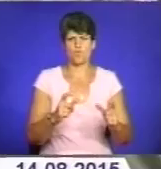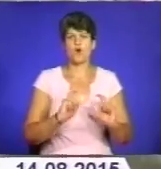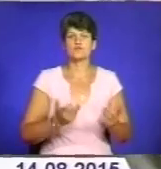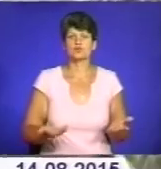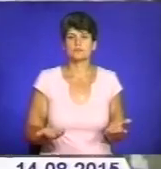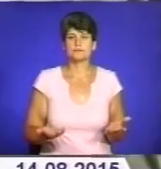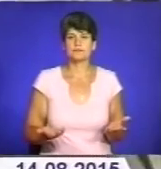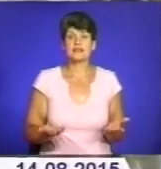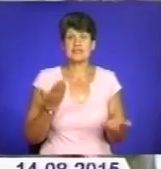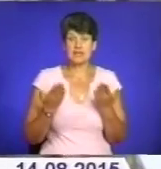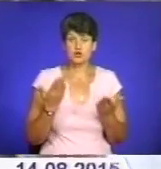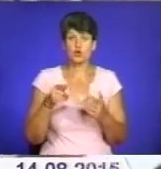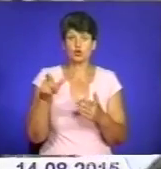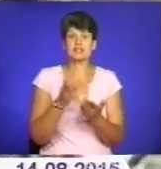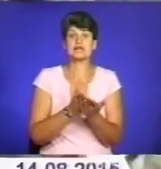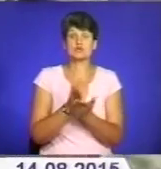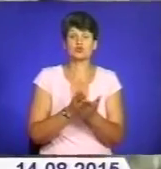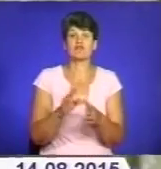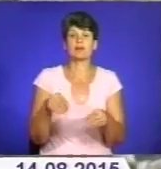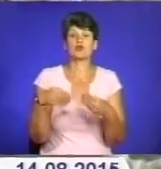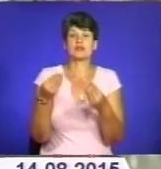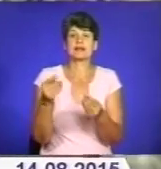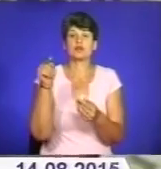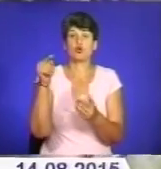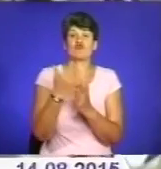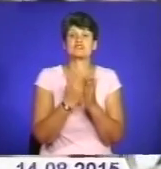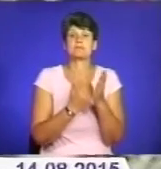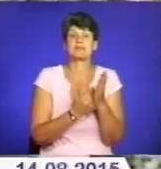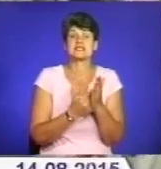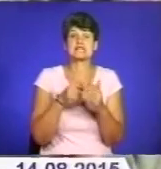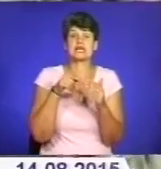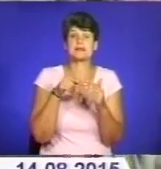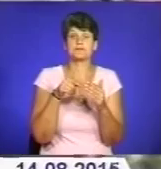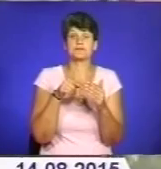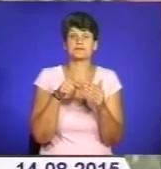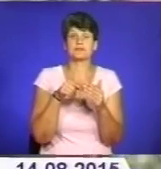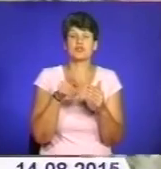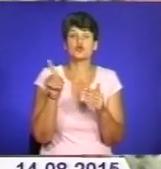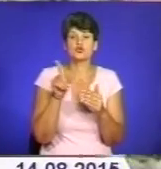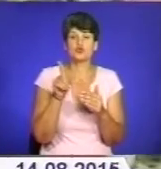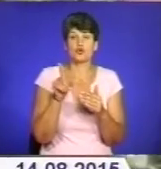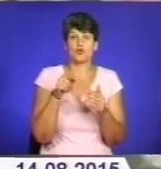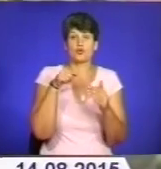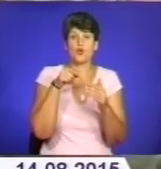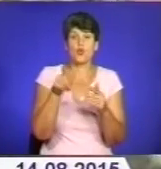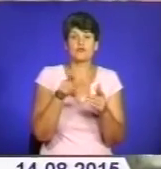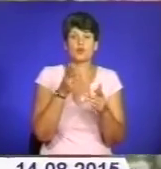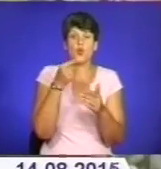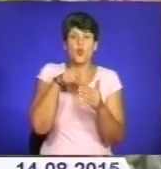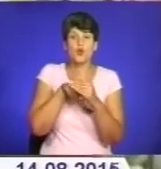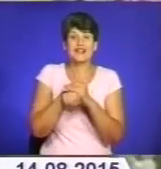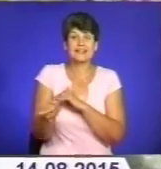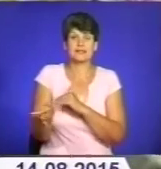Якщо людина служить, а ви її подаєте в списки, що він вирішується, що він